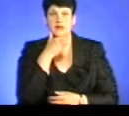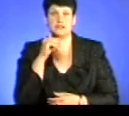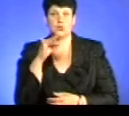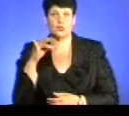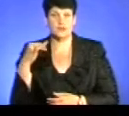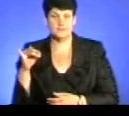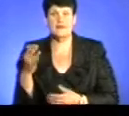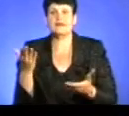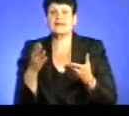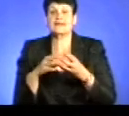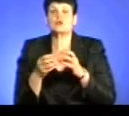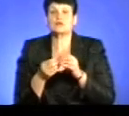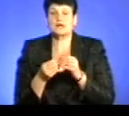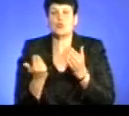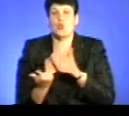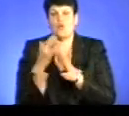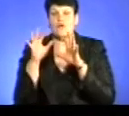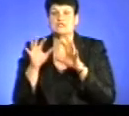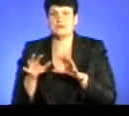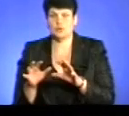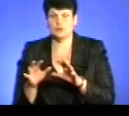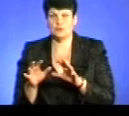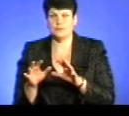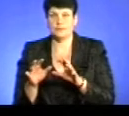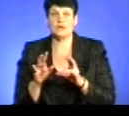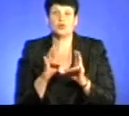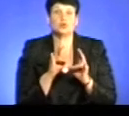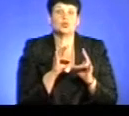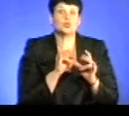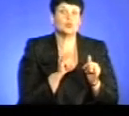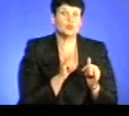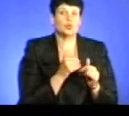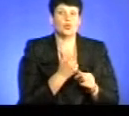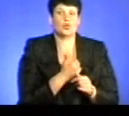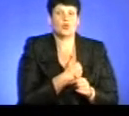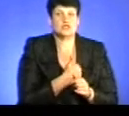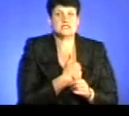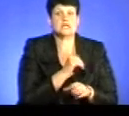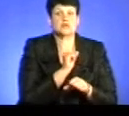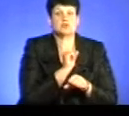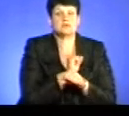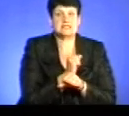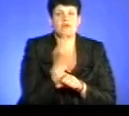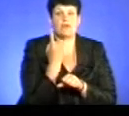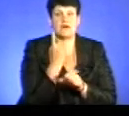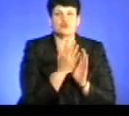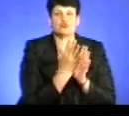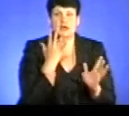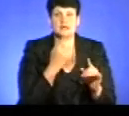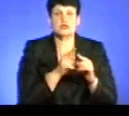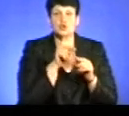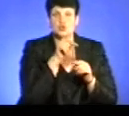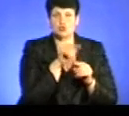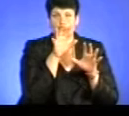Тож, який результат дії нового закону? Розкажіть, будь-яка. Ну, хочеться зупинитись, в першу чергу, на цьому законі,